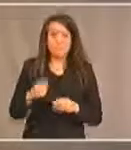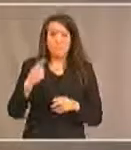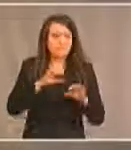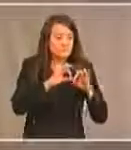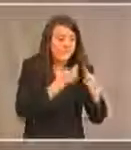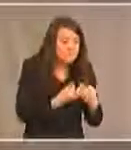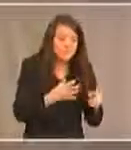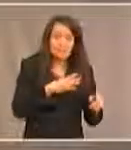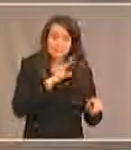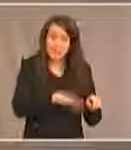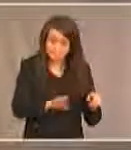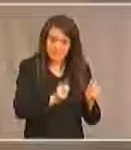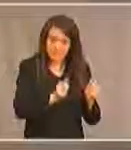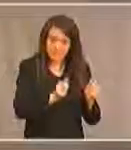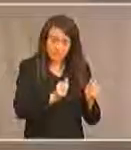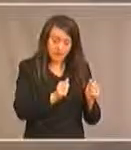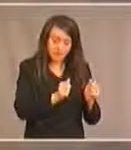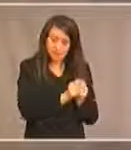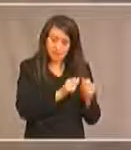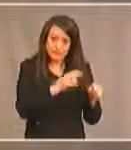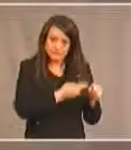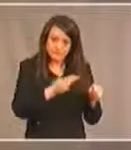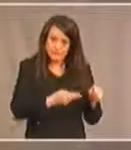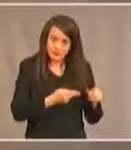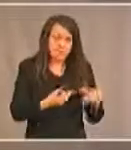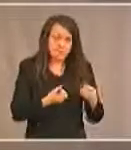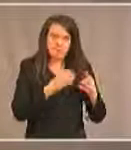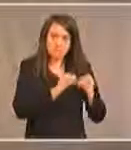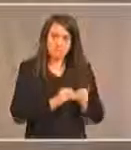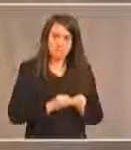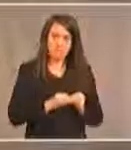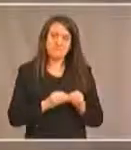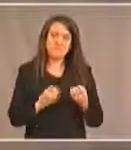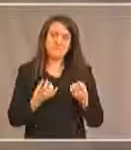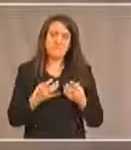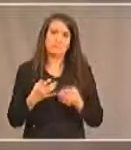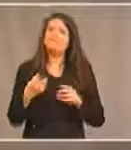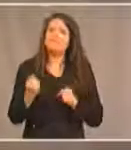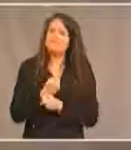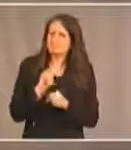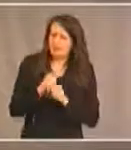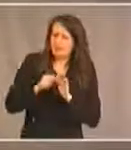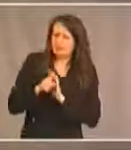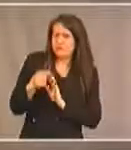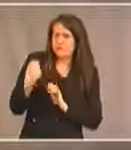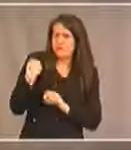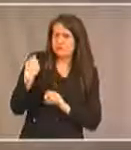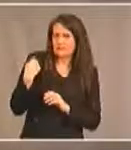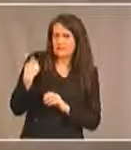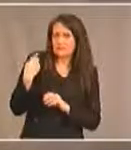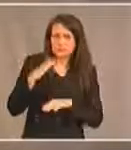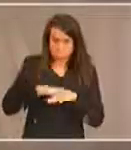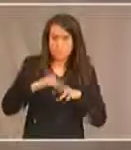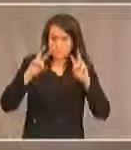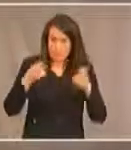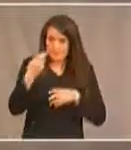familles qui ont des enfants handicapés nous avons un sondage qui a été fait sur les handicaps